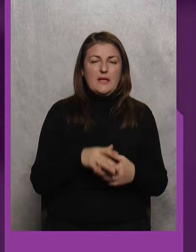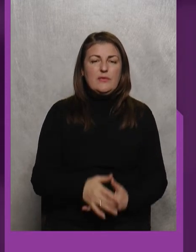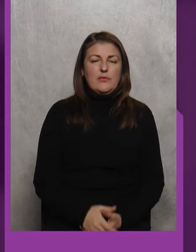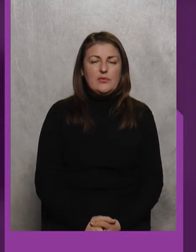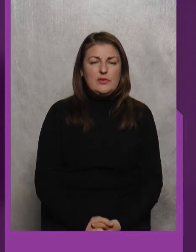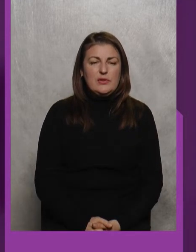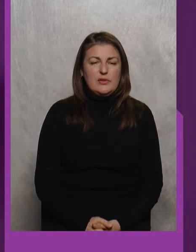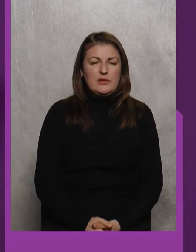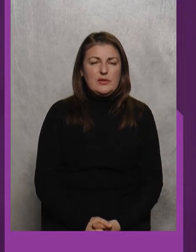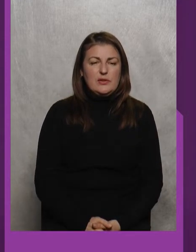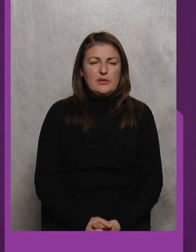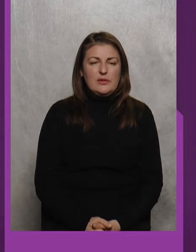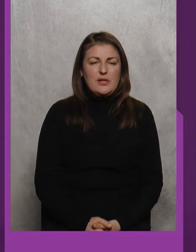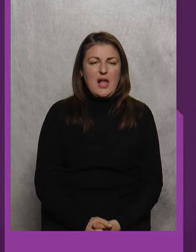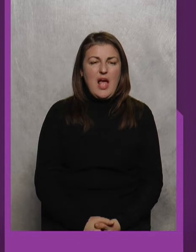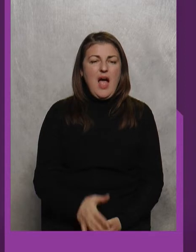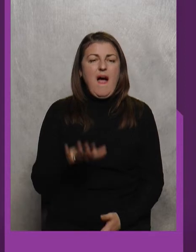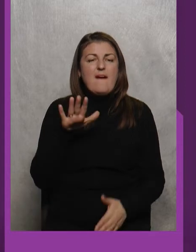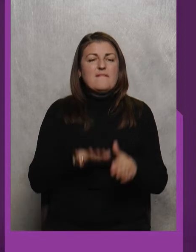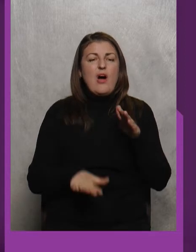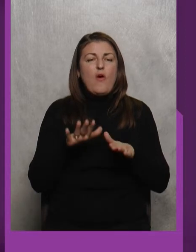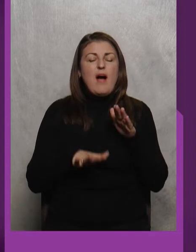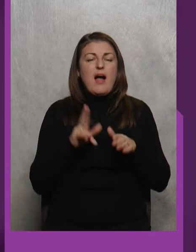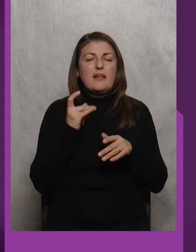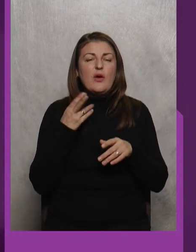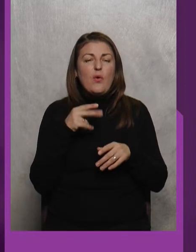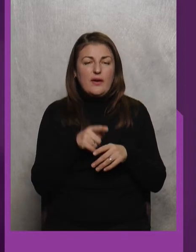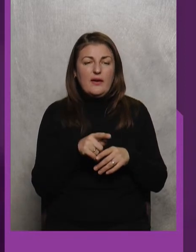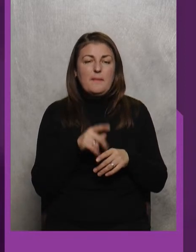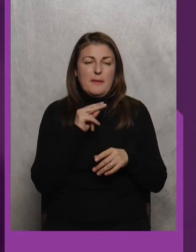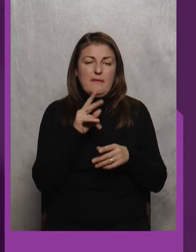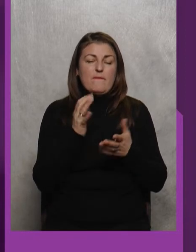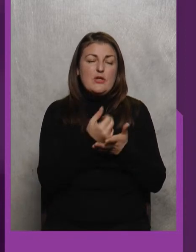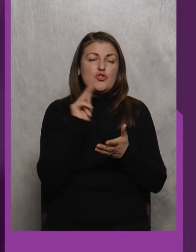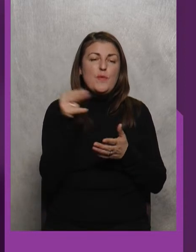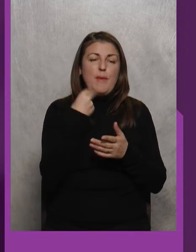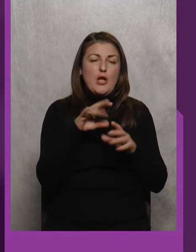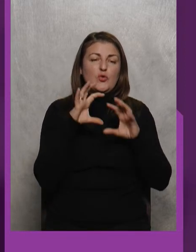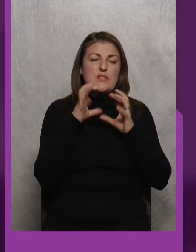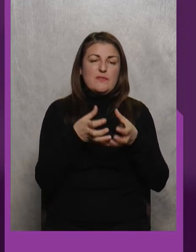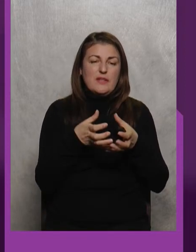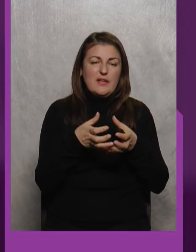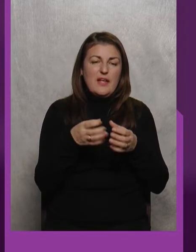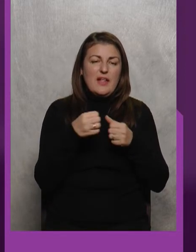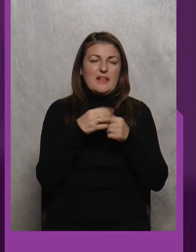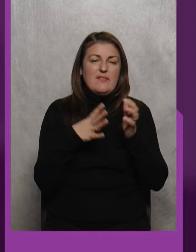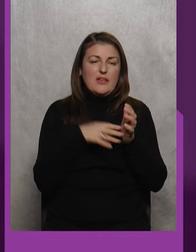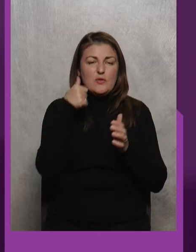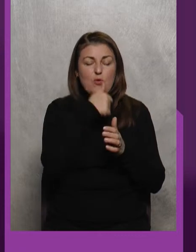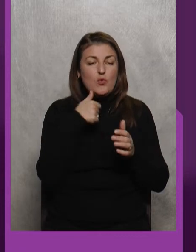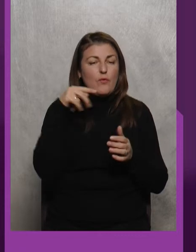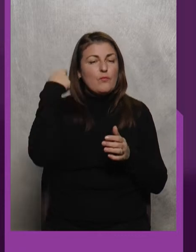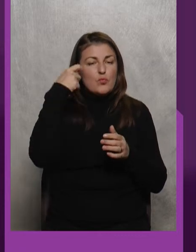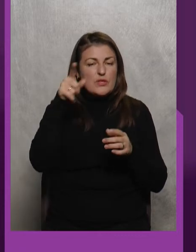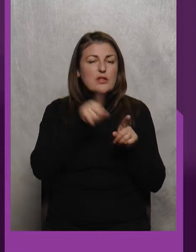першому Вагова категорія до В Європі виграв Чемпіонат у світі У 19-му році в Турції